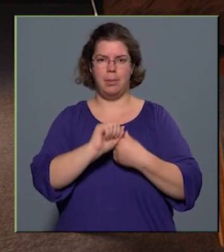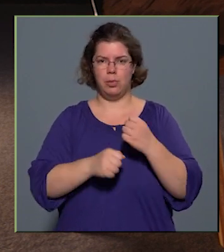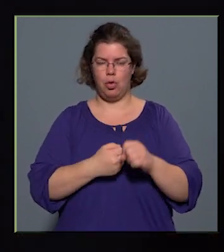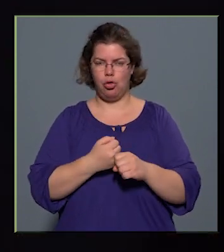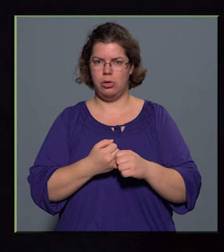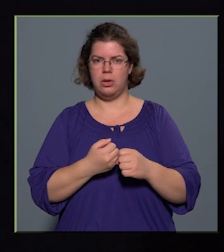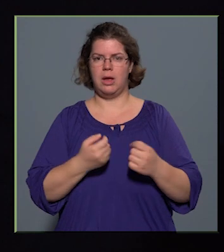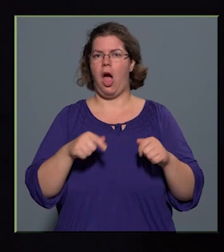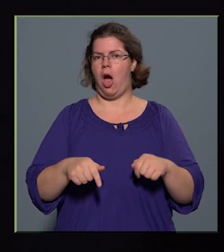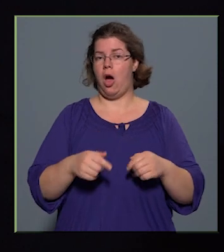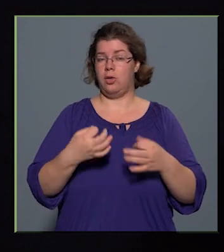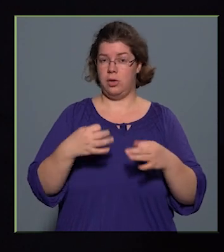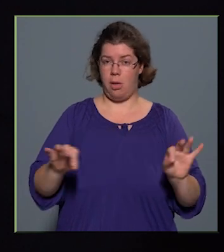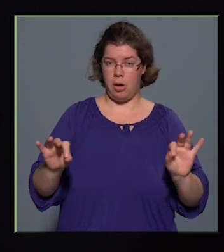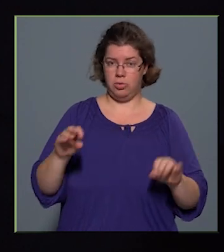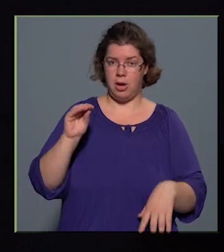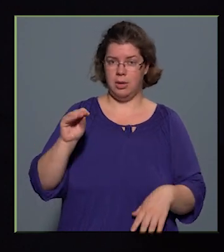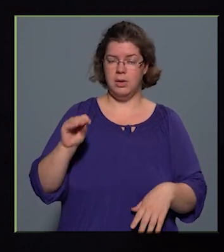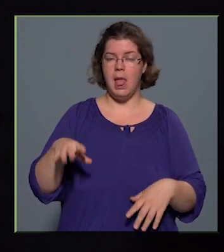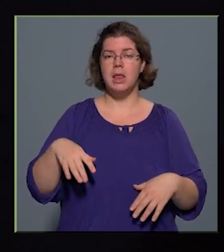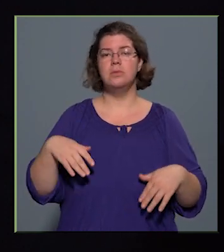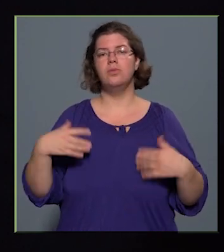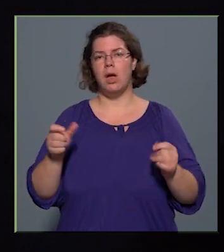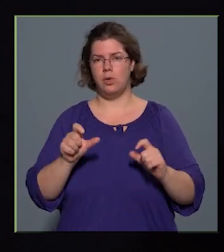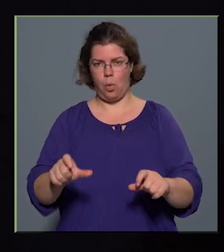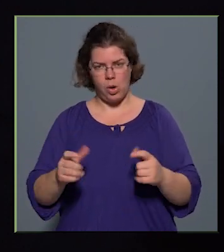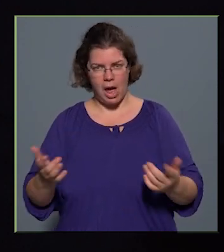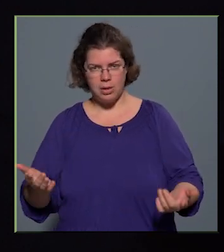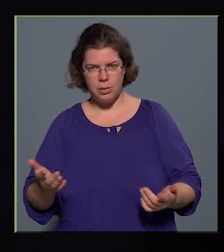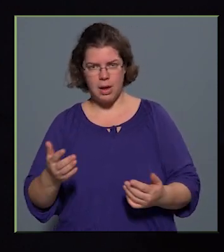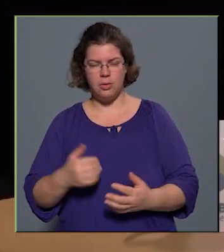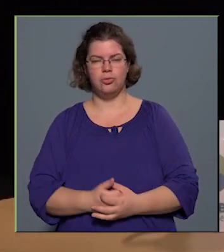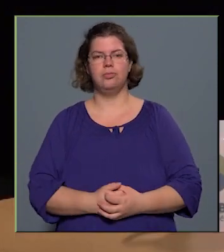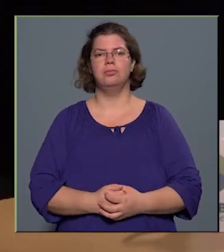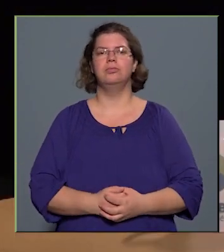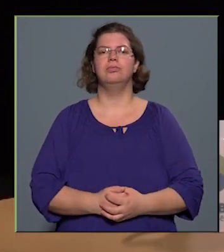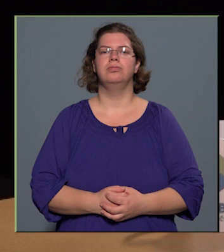szabadságot jelent, vagy korlátozást is jelent?